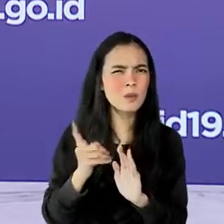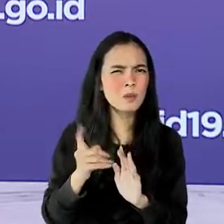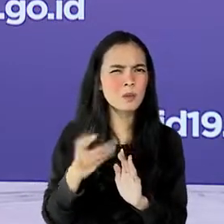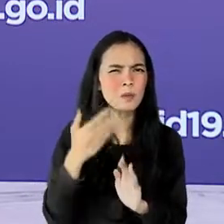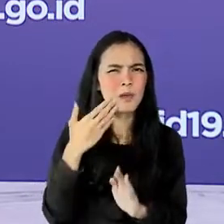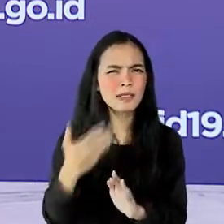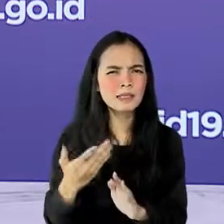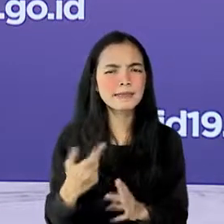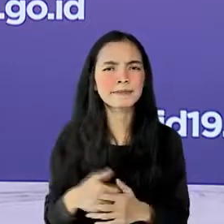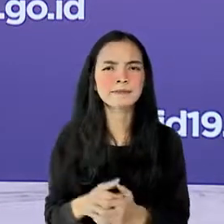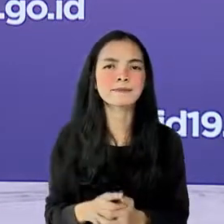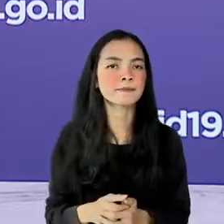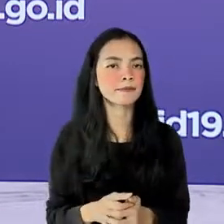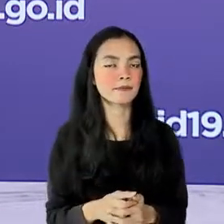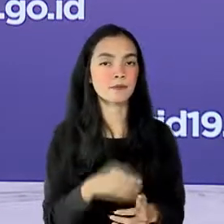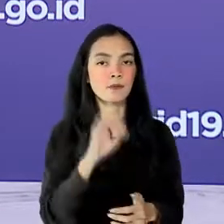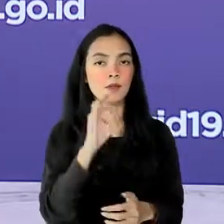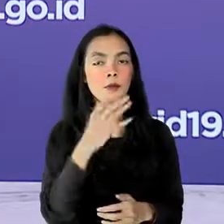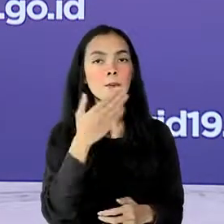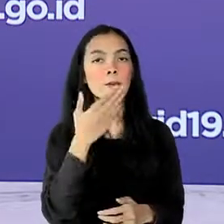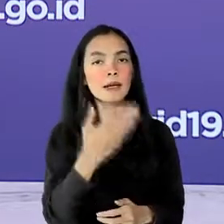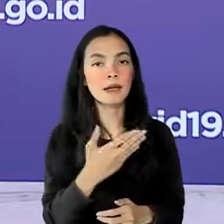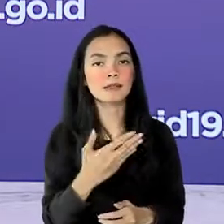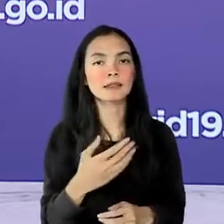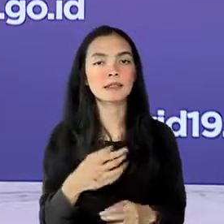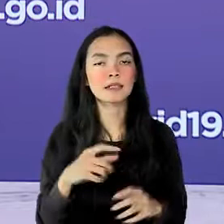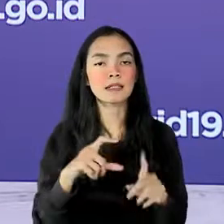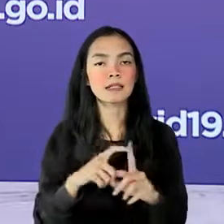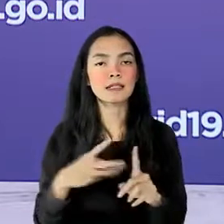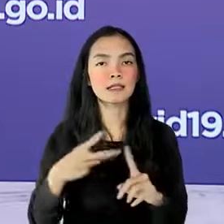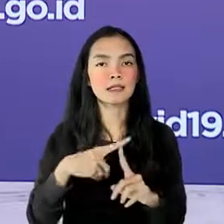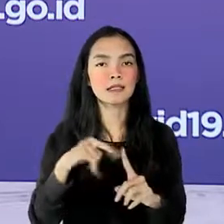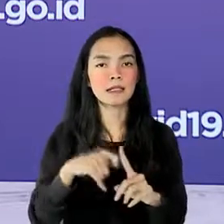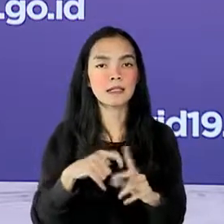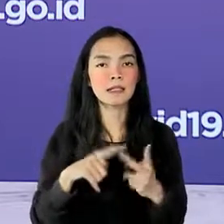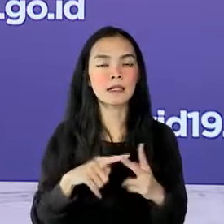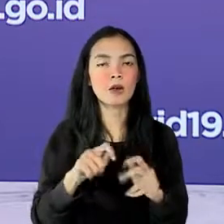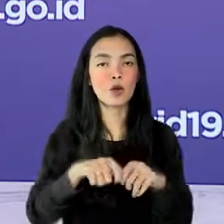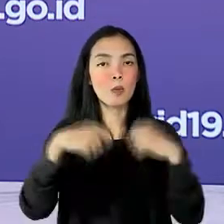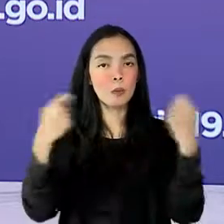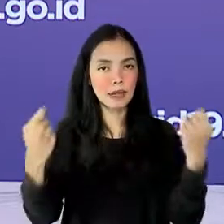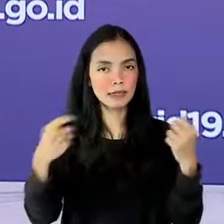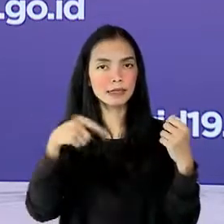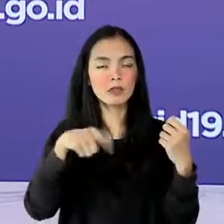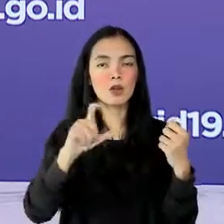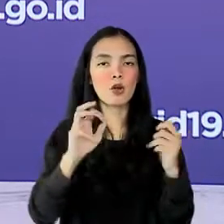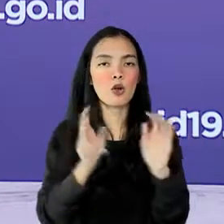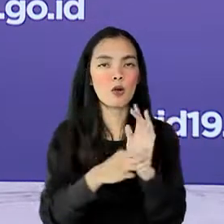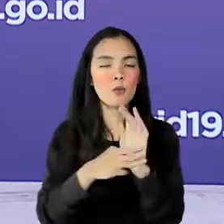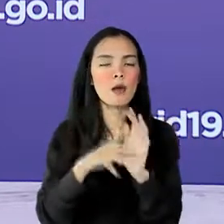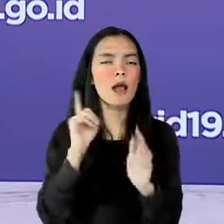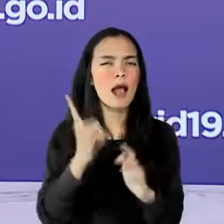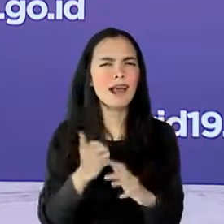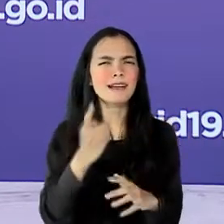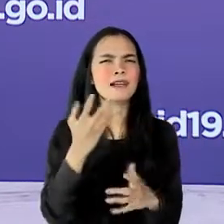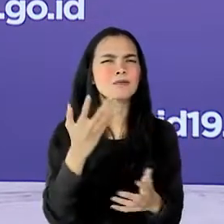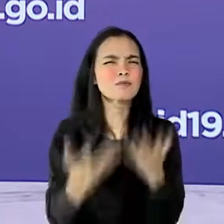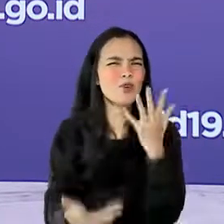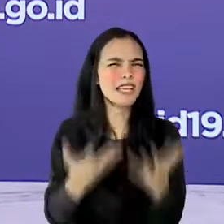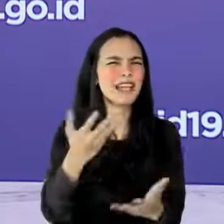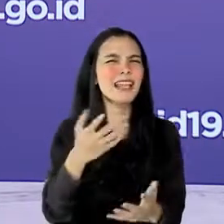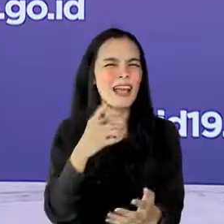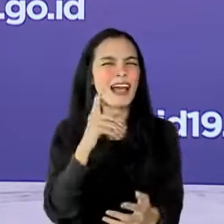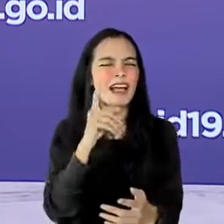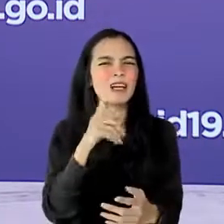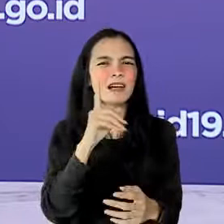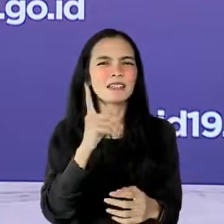terima kasih baik terima kasih kepada detik.com dan kopas.com terdapat beberapa kemungkinan yang